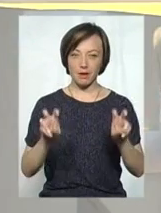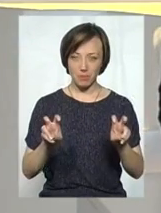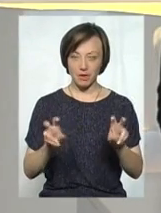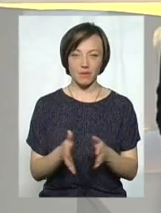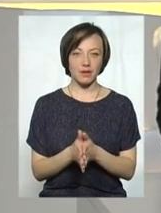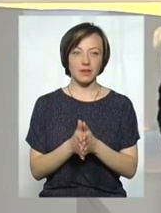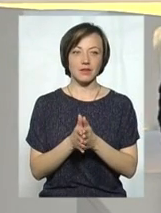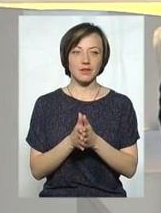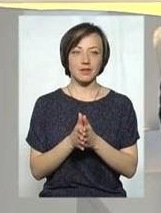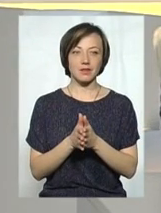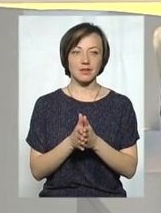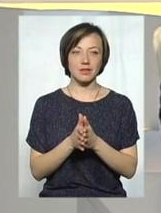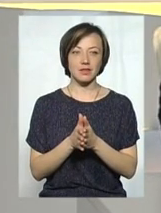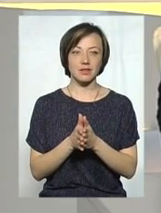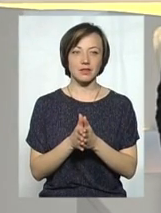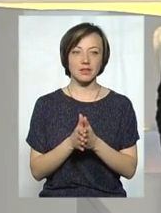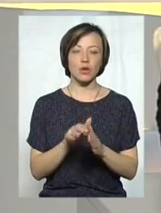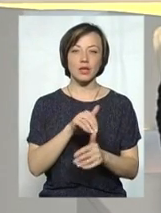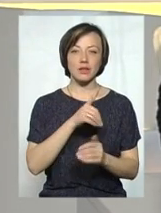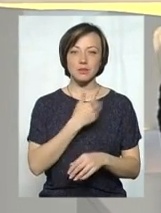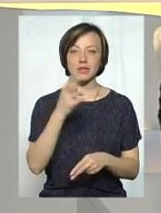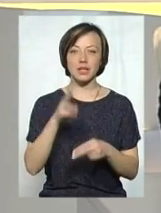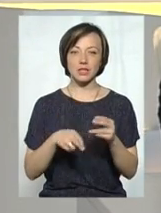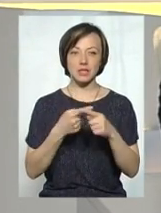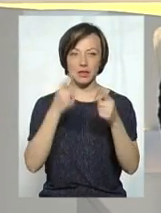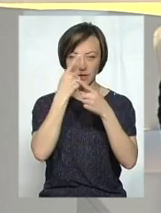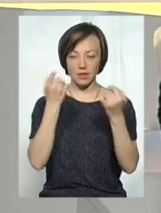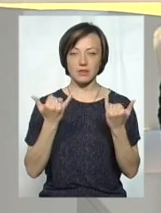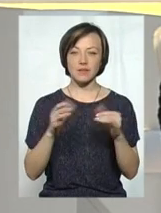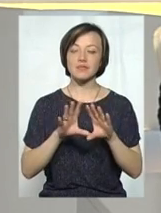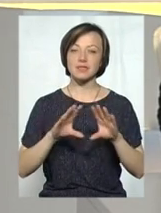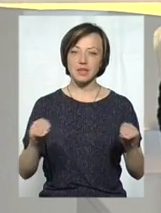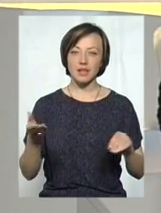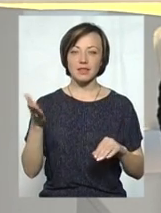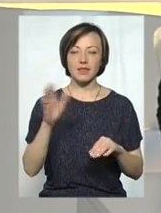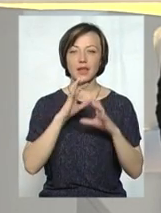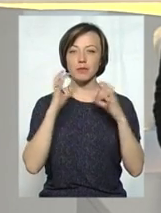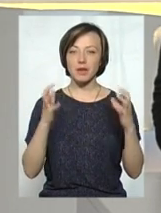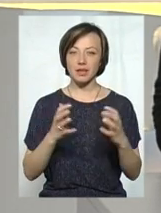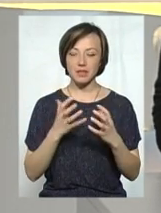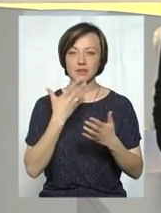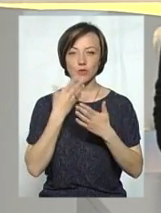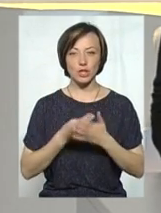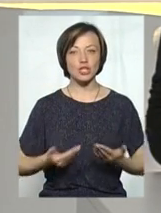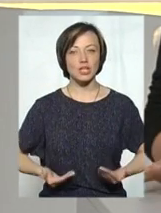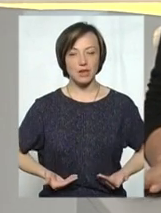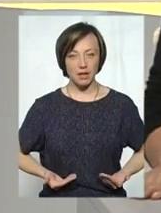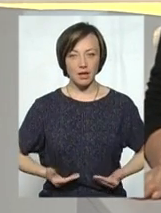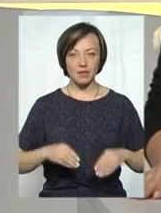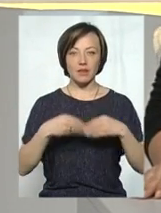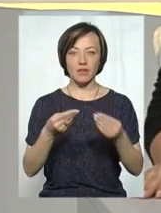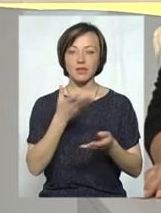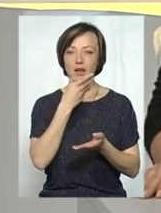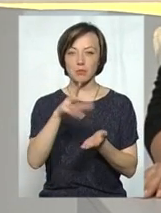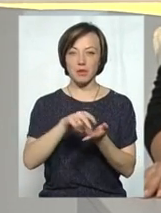пані Анна. На такій позитивній ночі хотілося б закінчити цей ефір. На сьогодні це все. Давайте берегти своє життя, давати